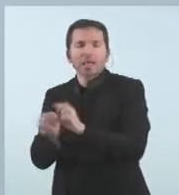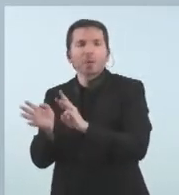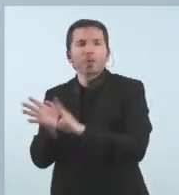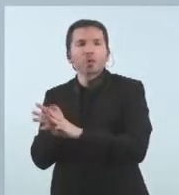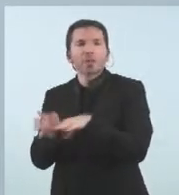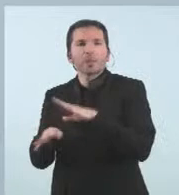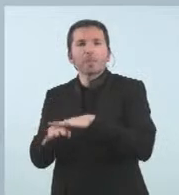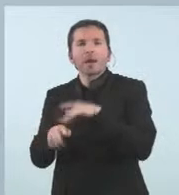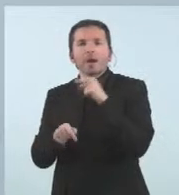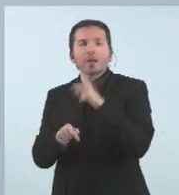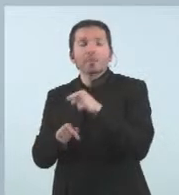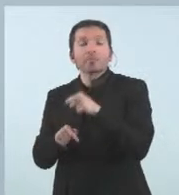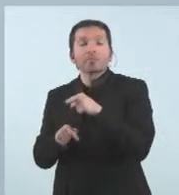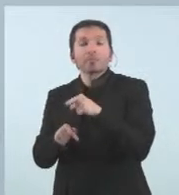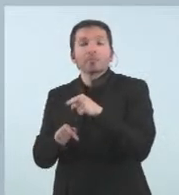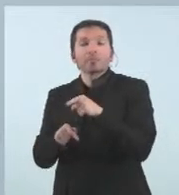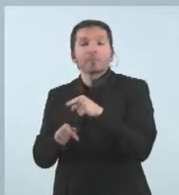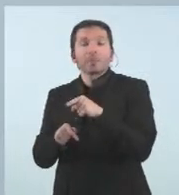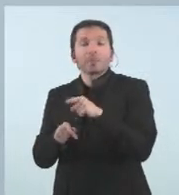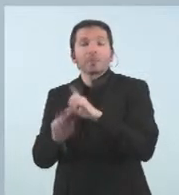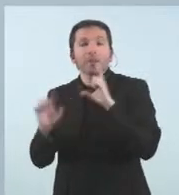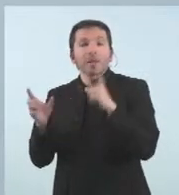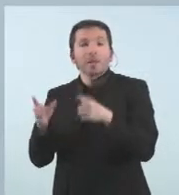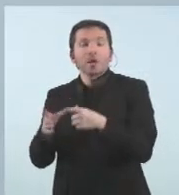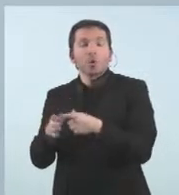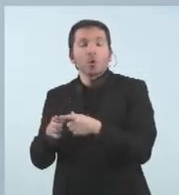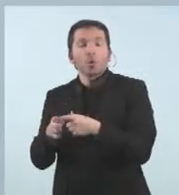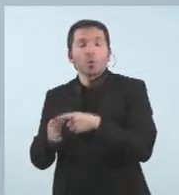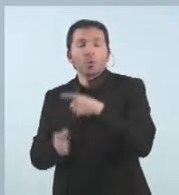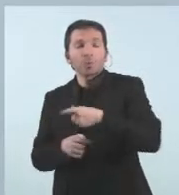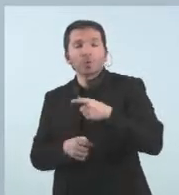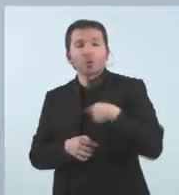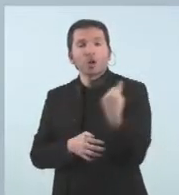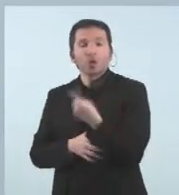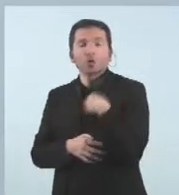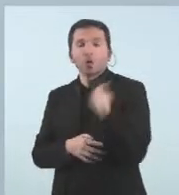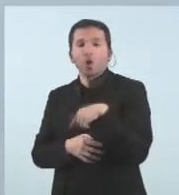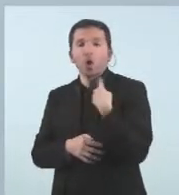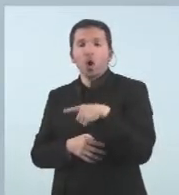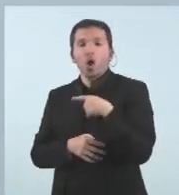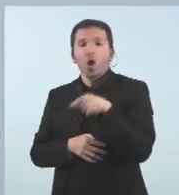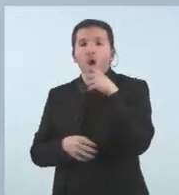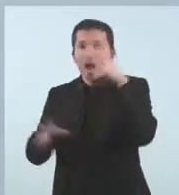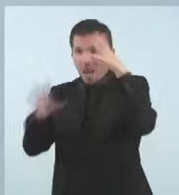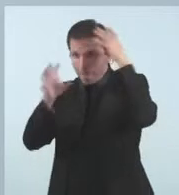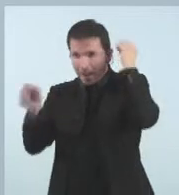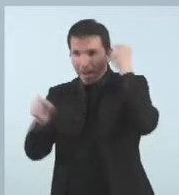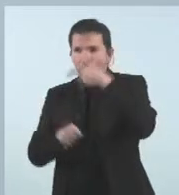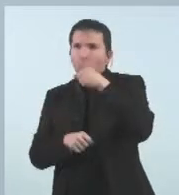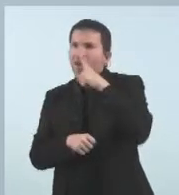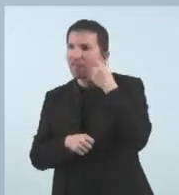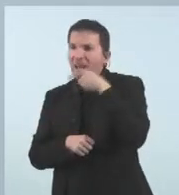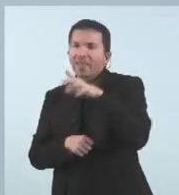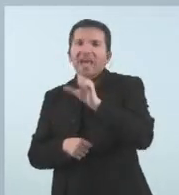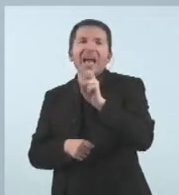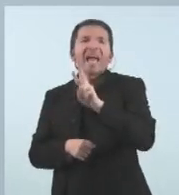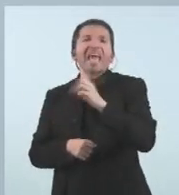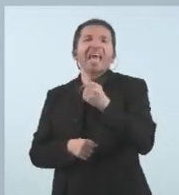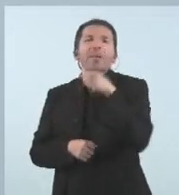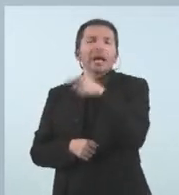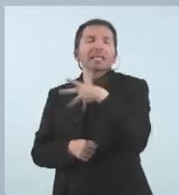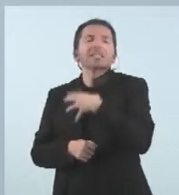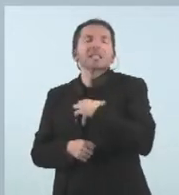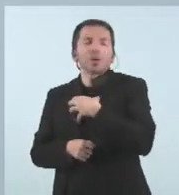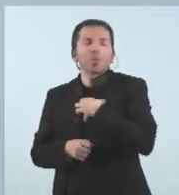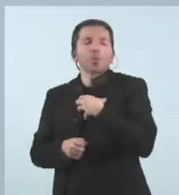permanent que hi tenim, representada per l'ambaixadora que tenim a França, la senyora Eva Descàrrega, pugui assumir amb